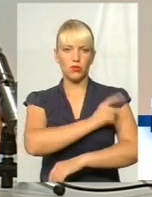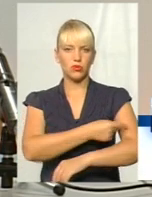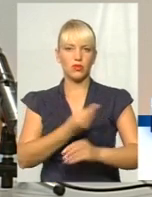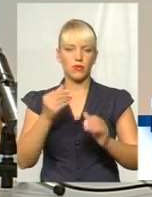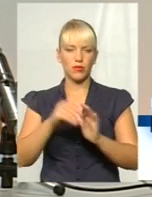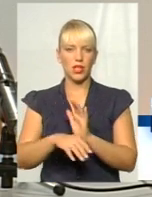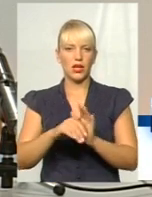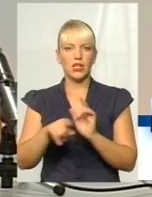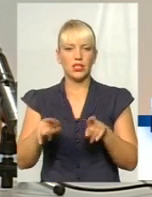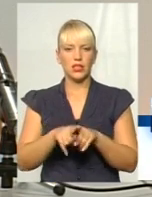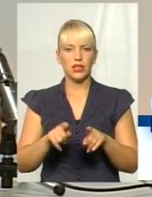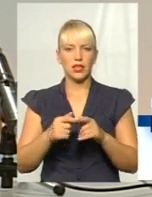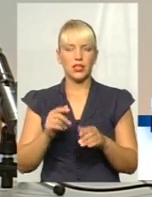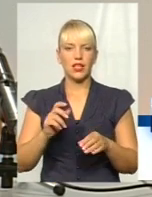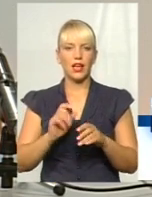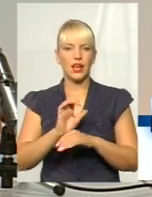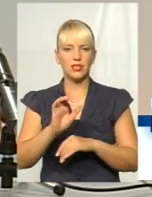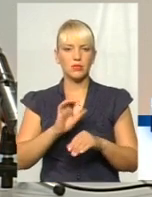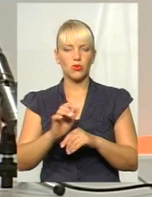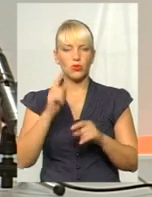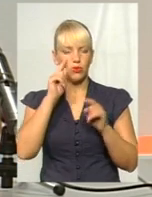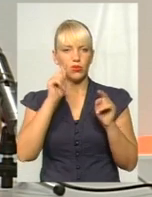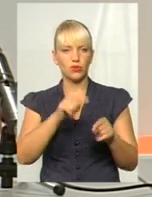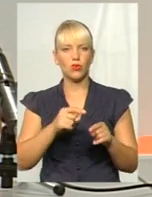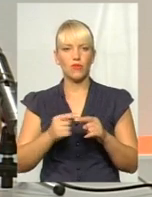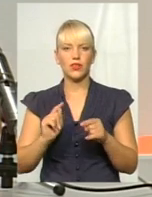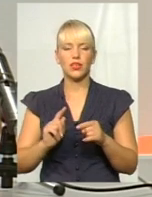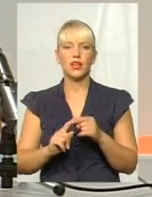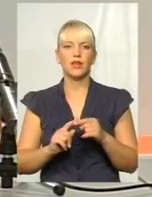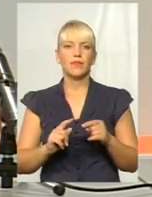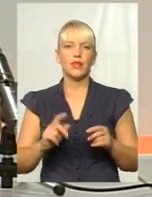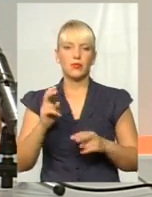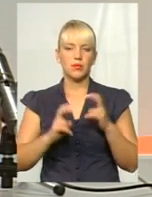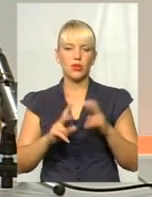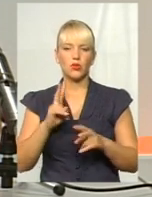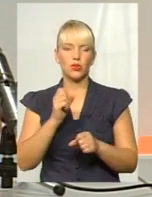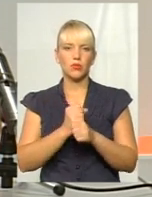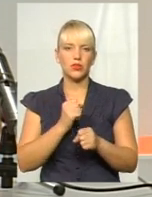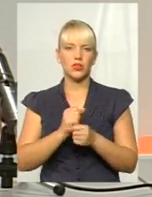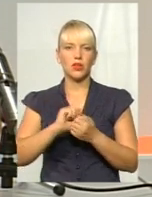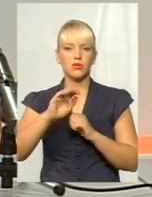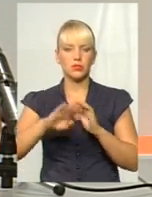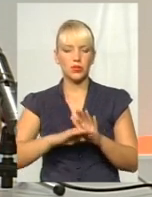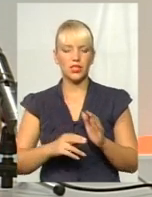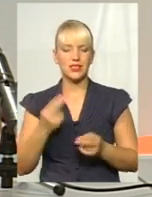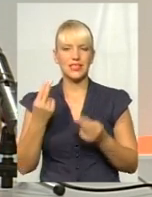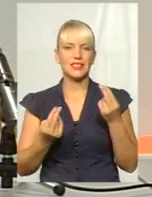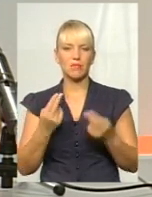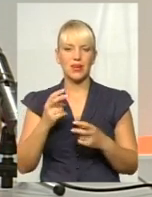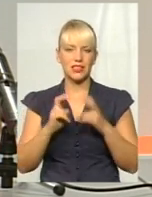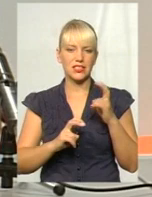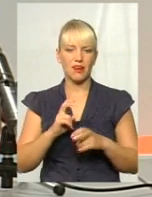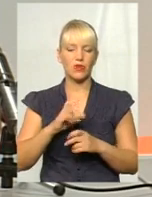сьогодні такі великі експортно-орієнтовані підприємства, які працюють на теренах і Кам'янець-Подільський цементний завод, Славуцький бутфарфорт,